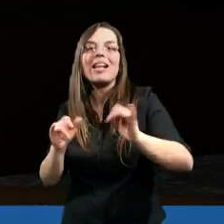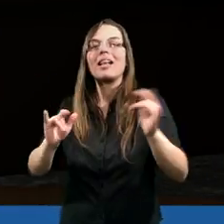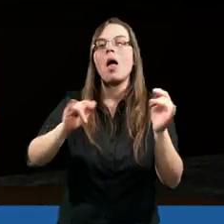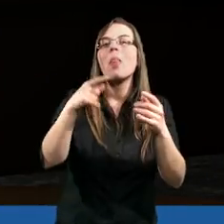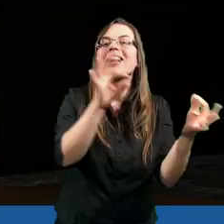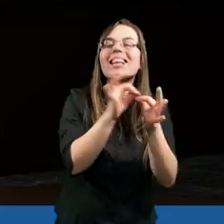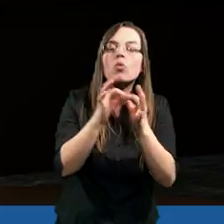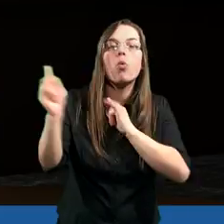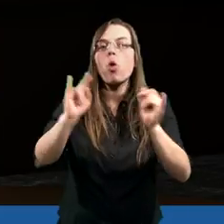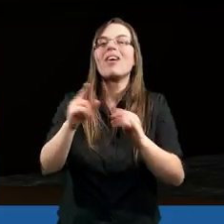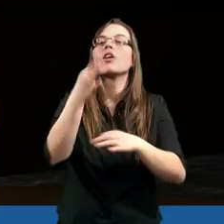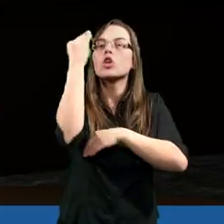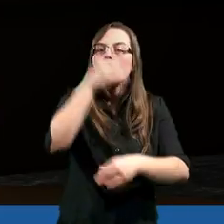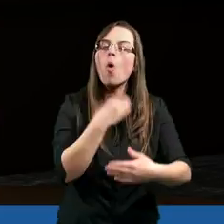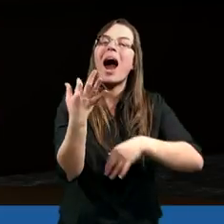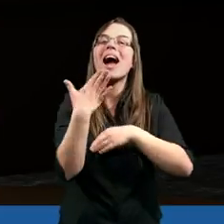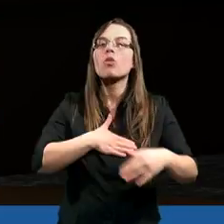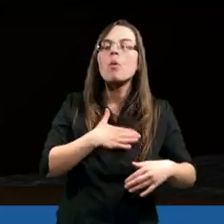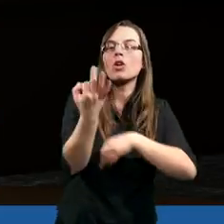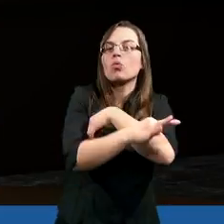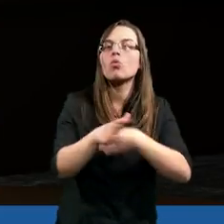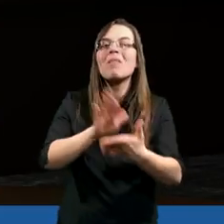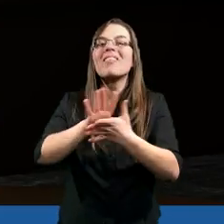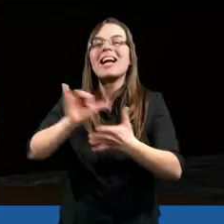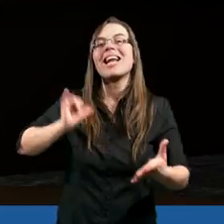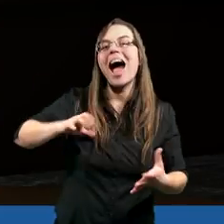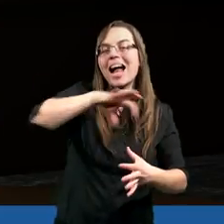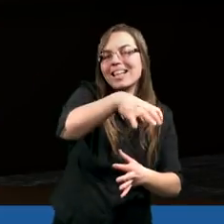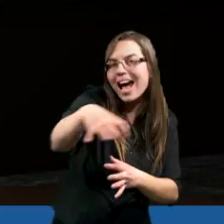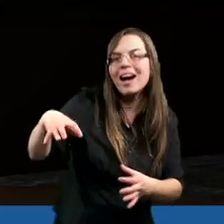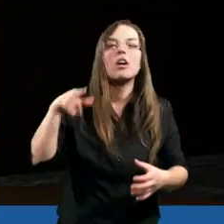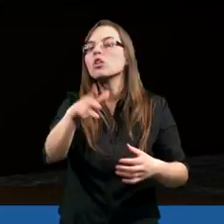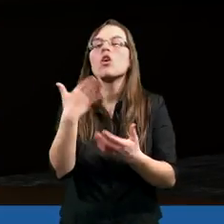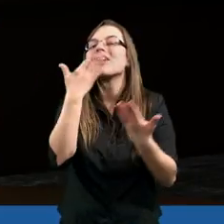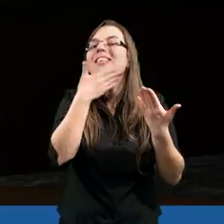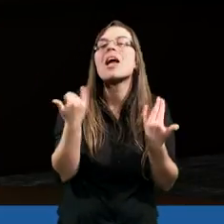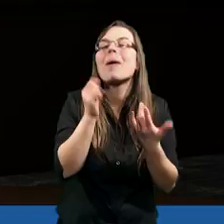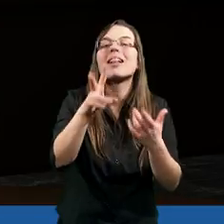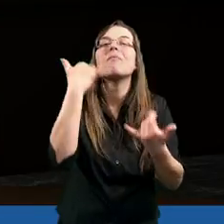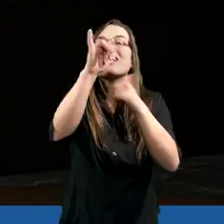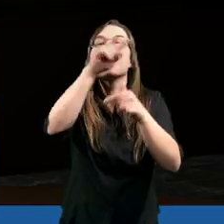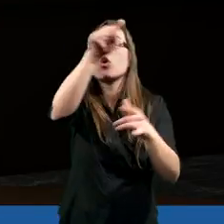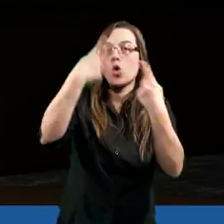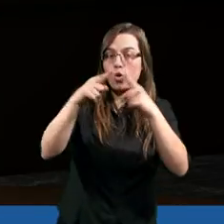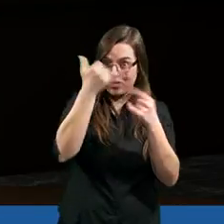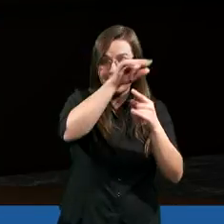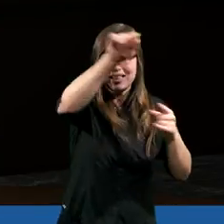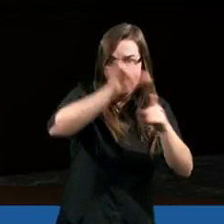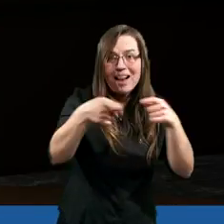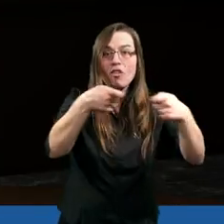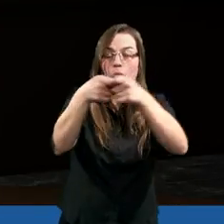naprawdę szkoła sobotnia czy studium biblijne w klasach to jest coś, czego praktycznie nie ma w innych kościołach.